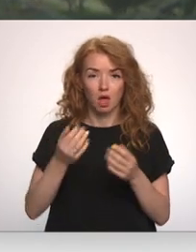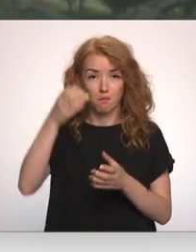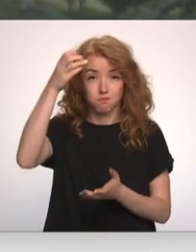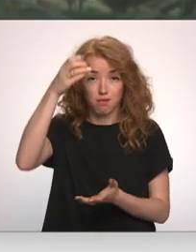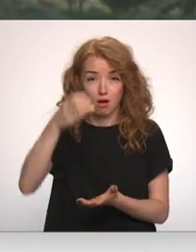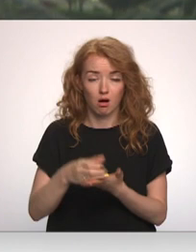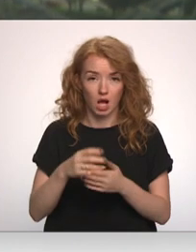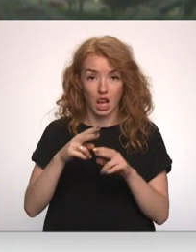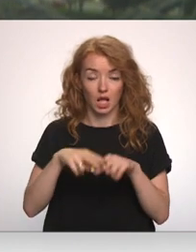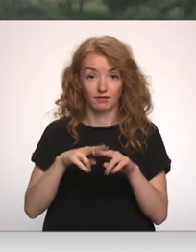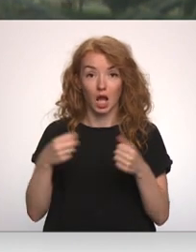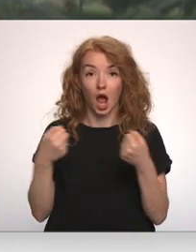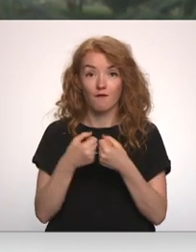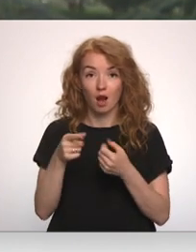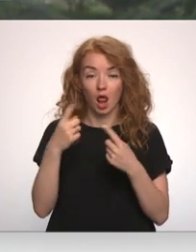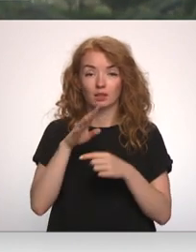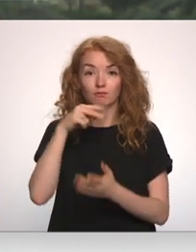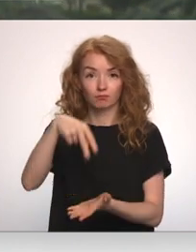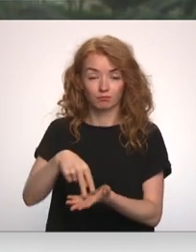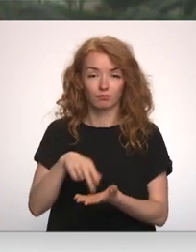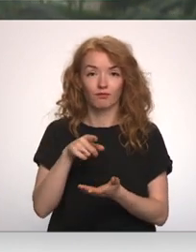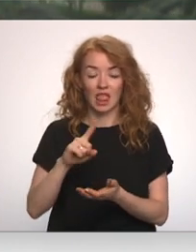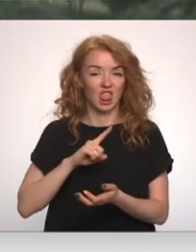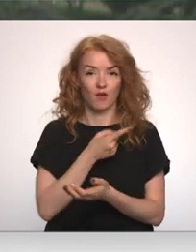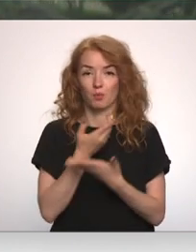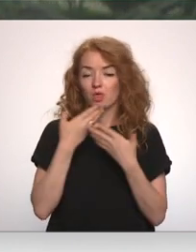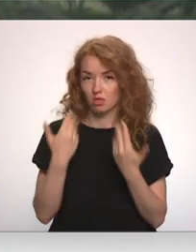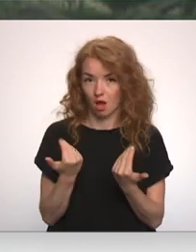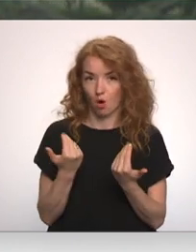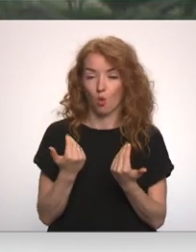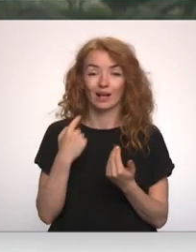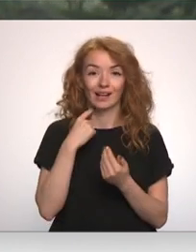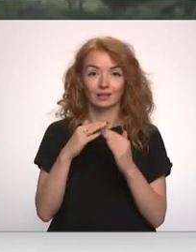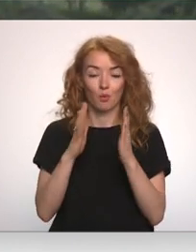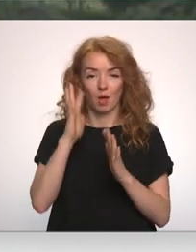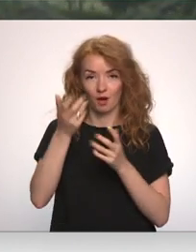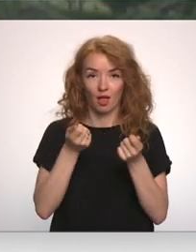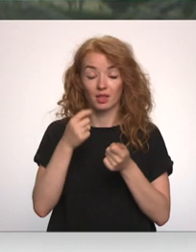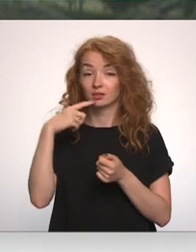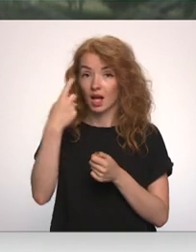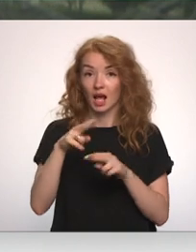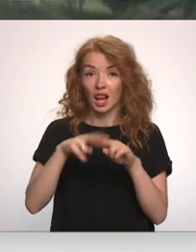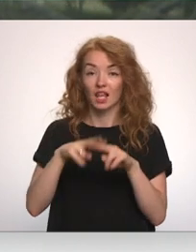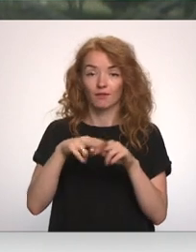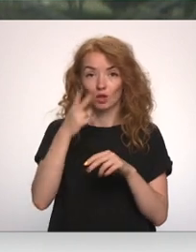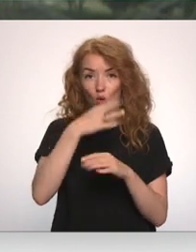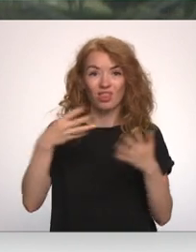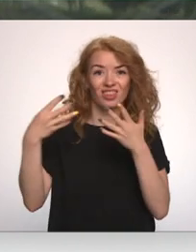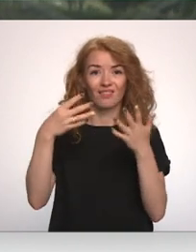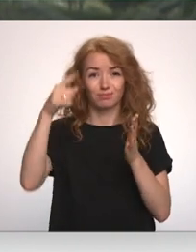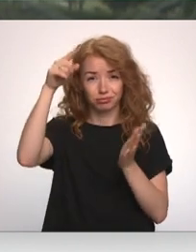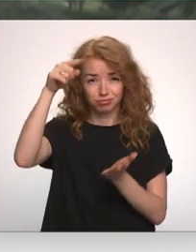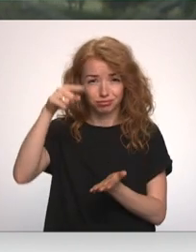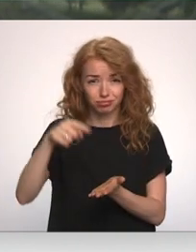lifts. Avārijas brīdī tajā bijusi sievieta, kura ievainojums nav gūvusi. Rīgas namu pārvaldnieks saka, ka lifts kritis no devītā